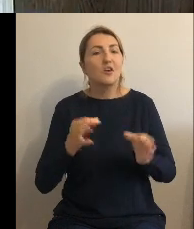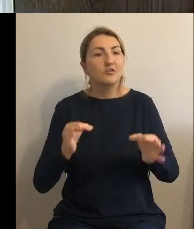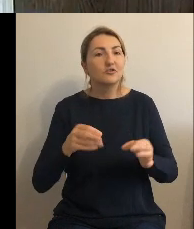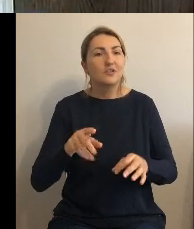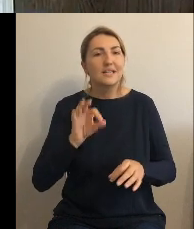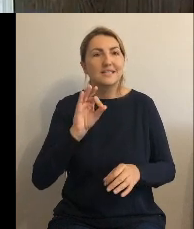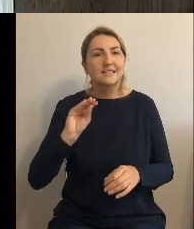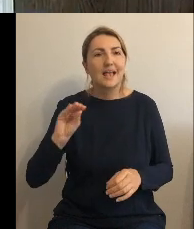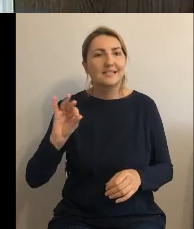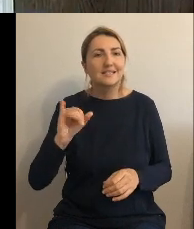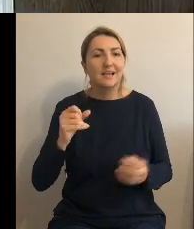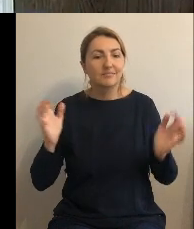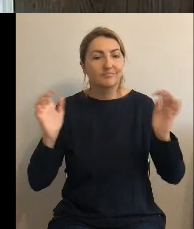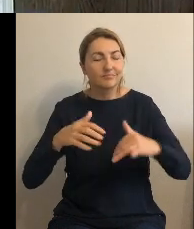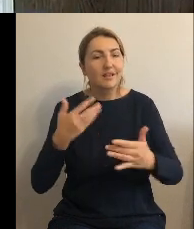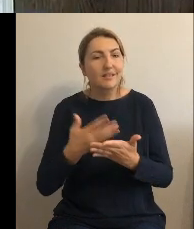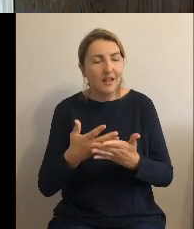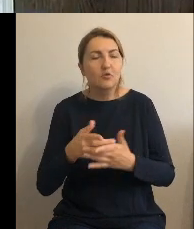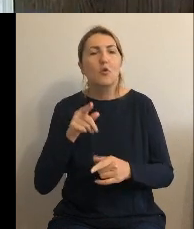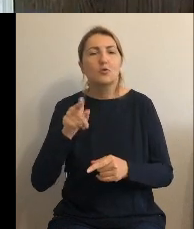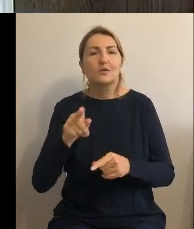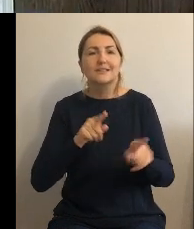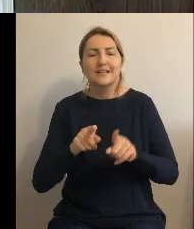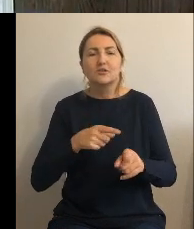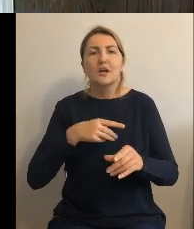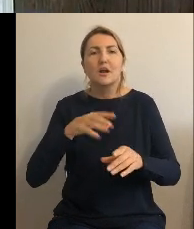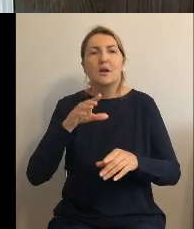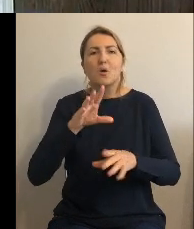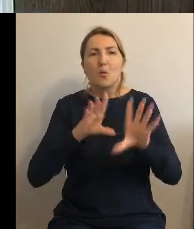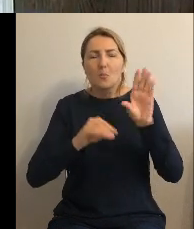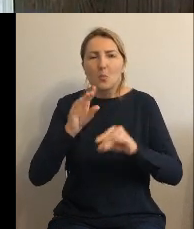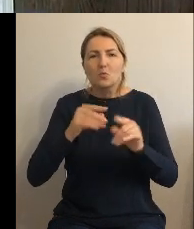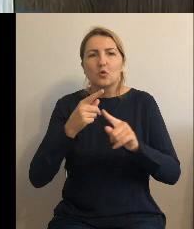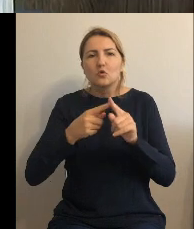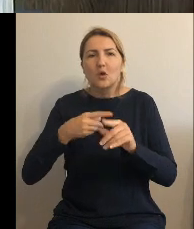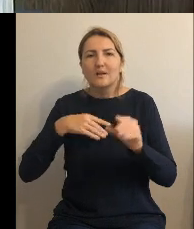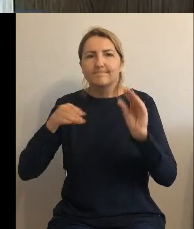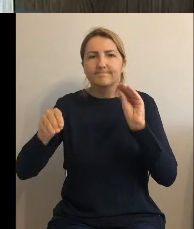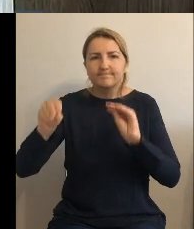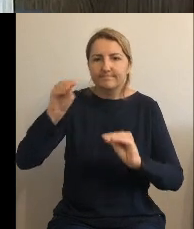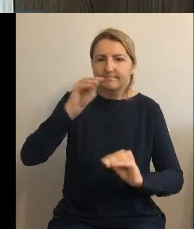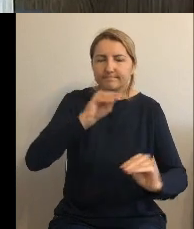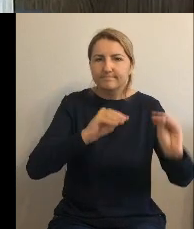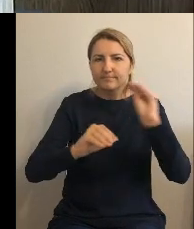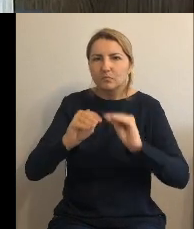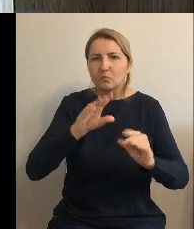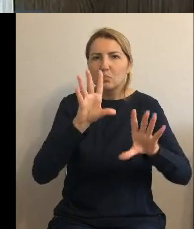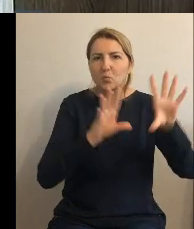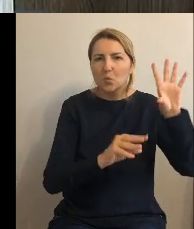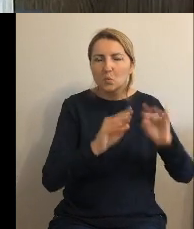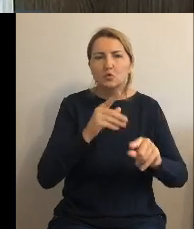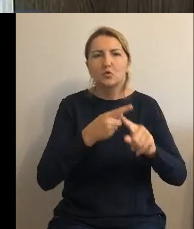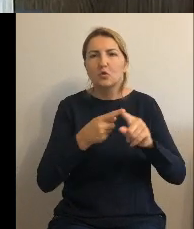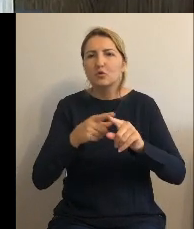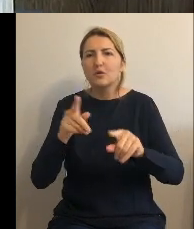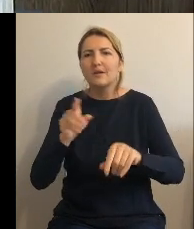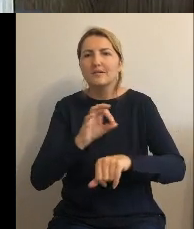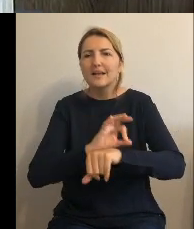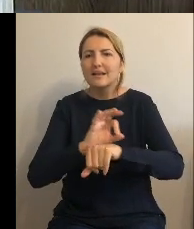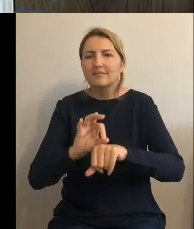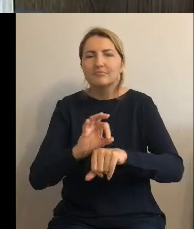przesuwamy z niektórych mniejszych inwestycji albo z dokumentacji projektowych środki na stworzenie